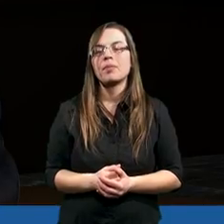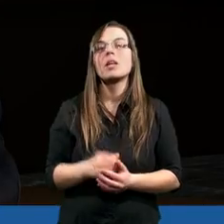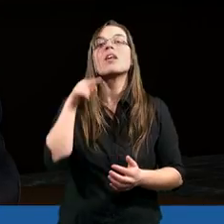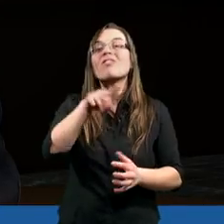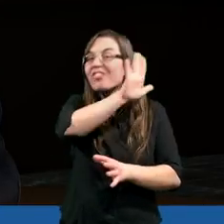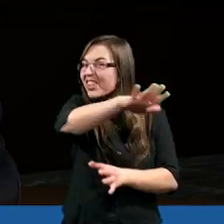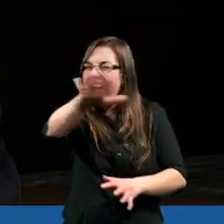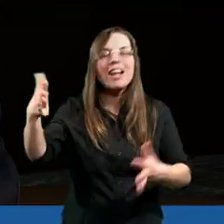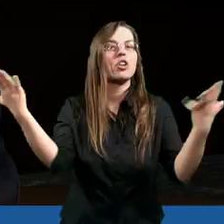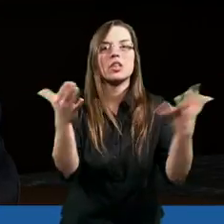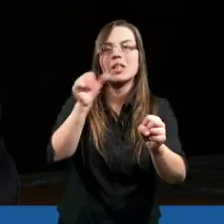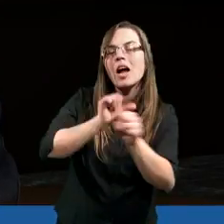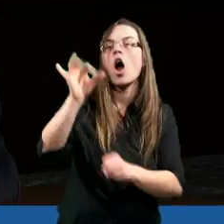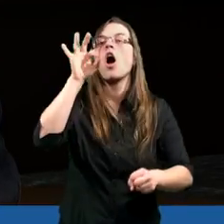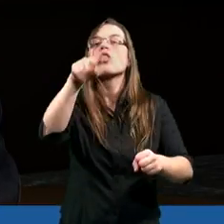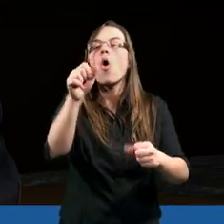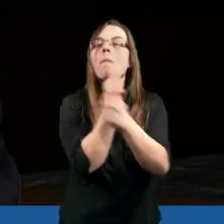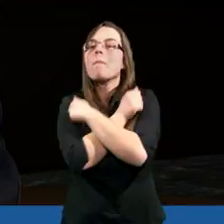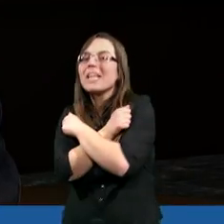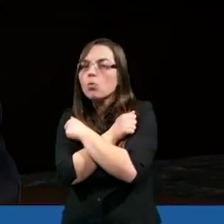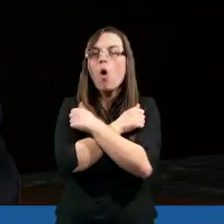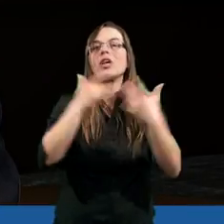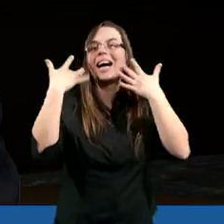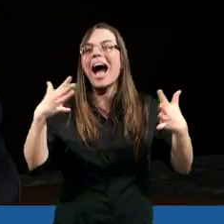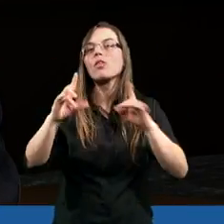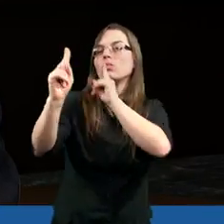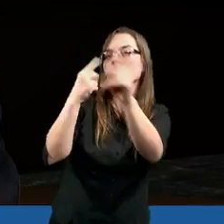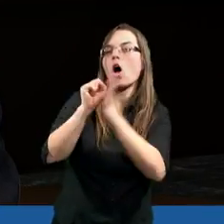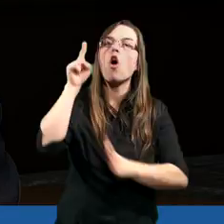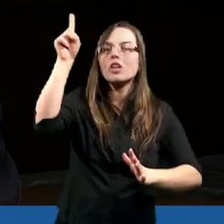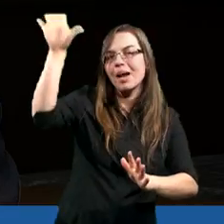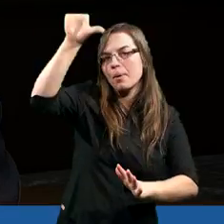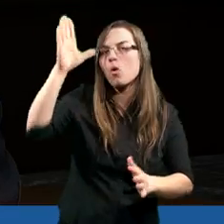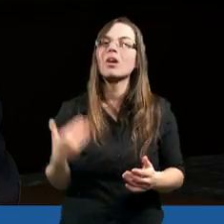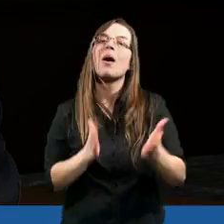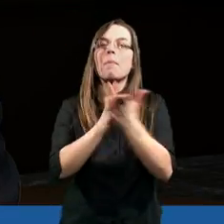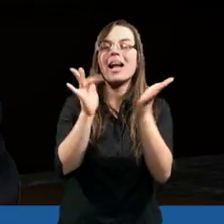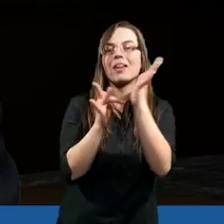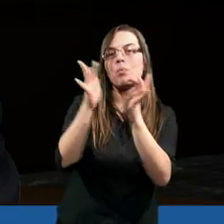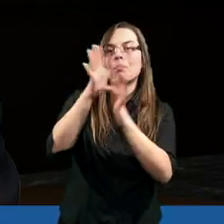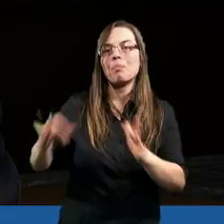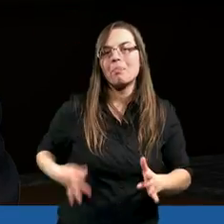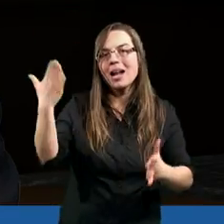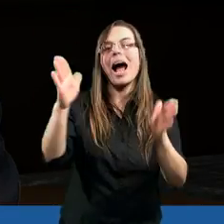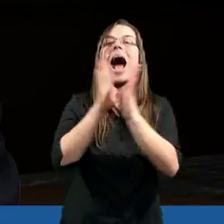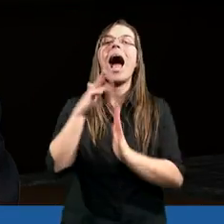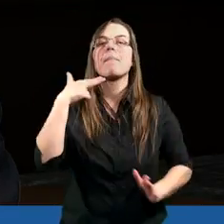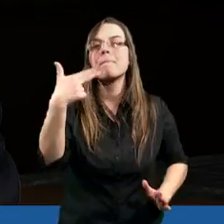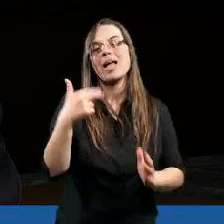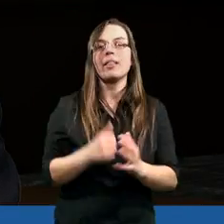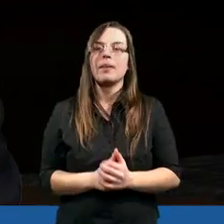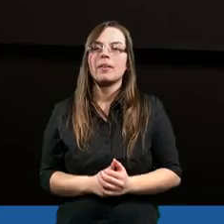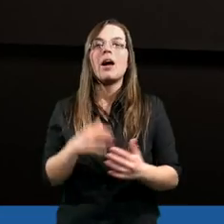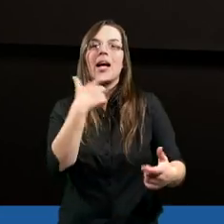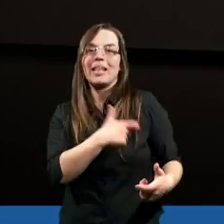wszędzie, gdzie jesteśmy, tą miłość, którą dostaliśmy od Ciebie. Przez Chrystusa Pana naszego. Amen.